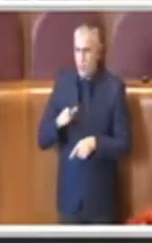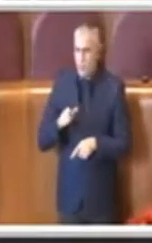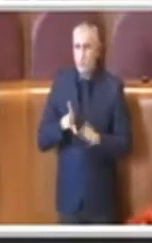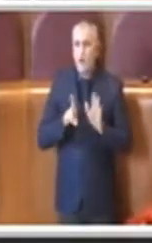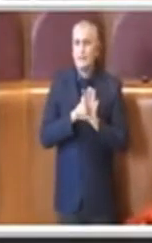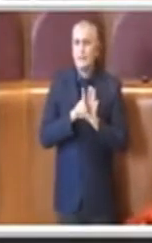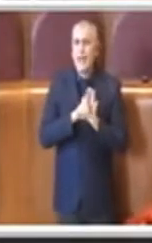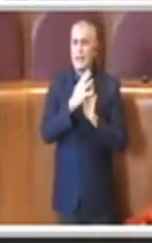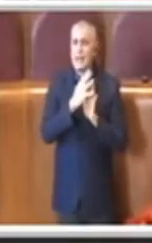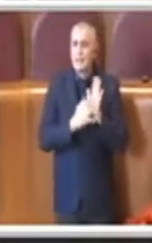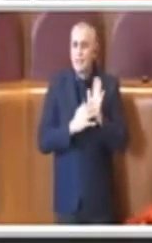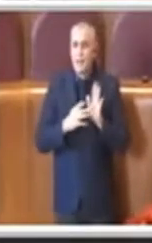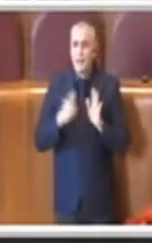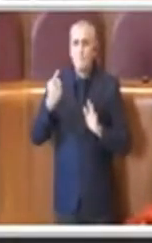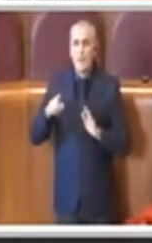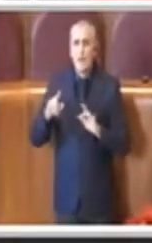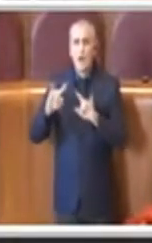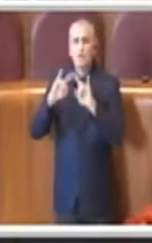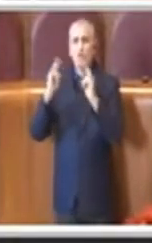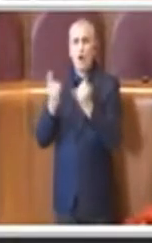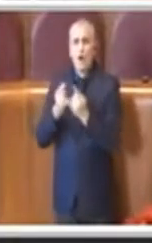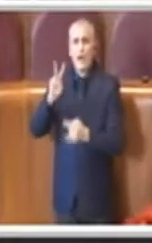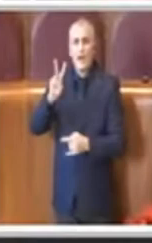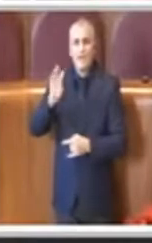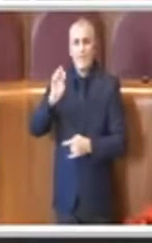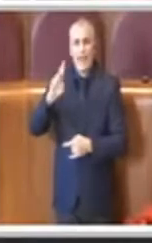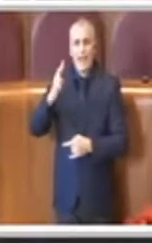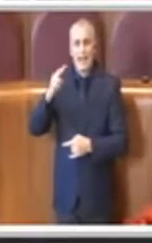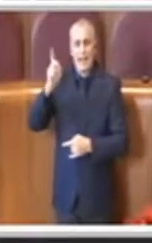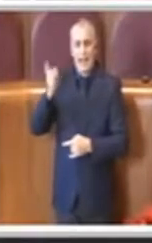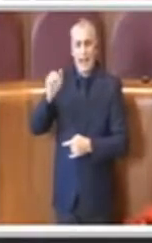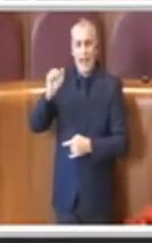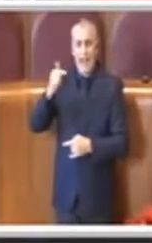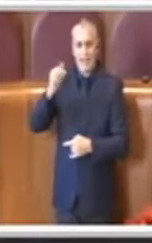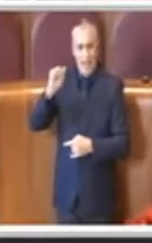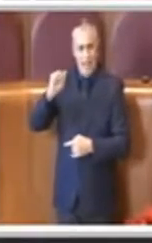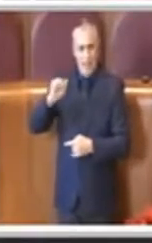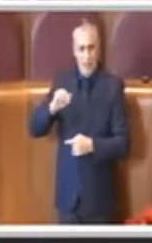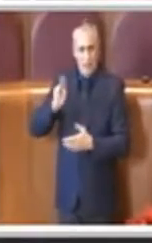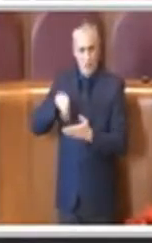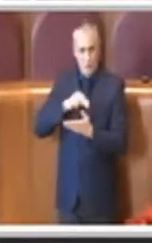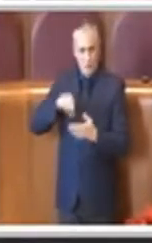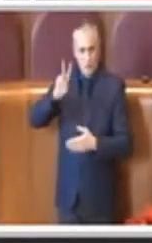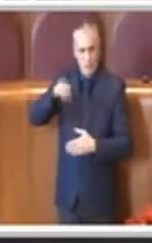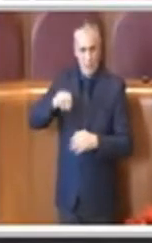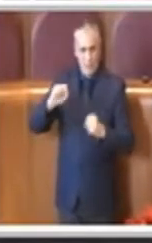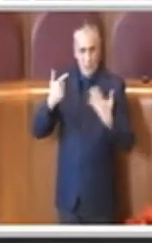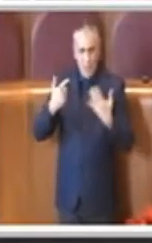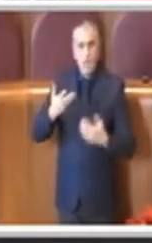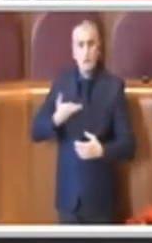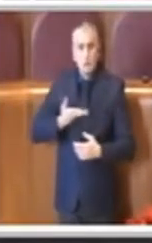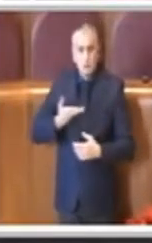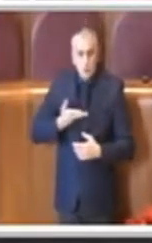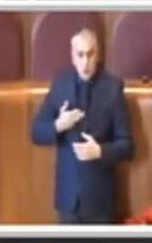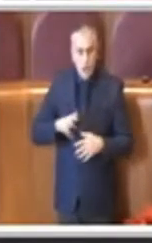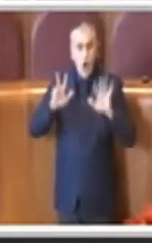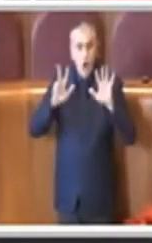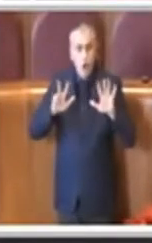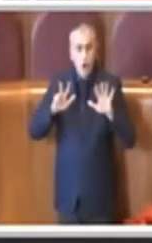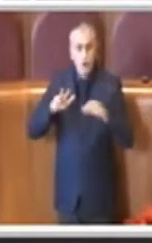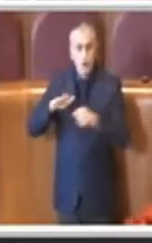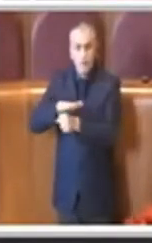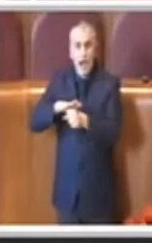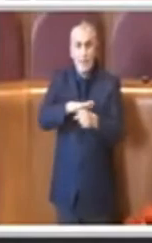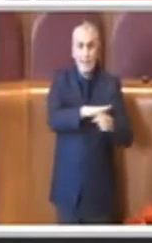della decadenza di Tor Vergata che abbiamo votato nel 2017, ci sono ancora 8 famiglie a cui bisogna fare l